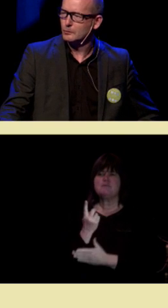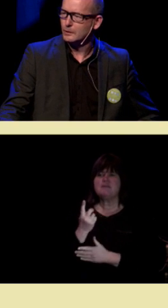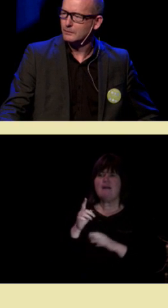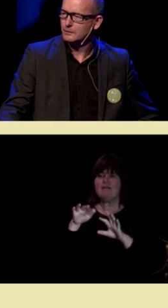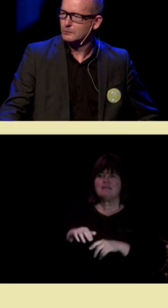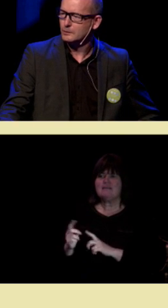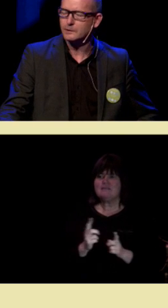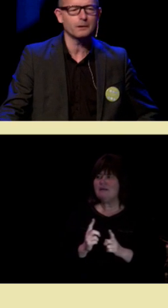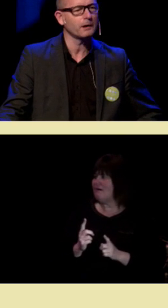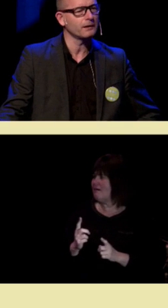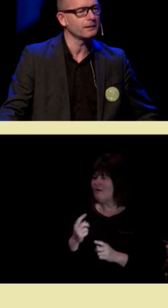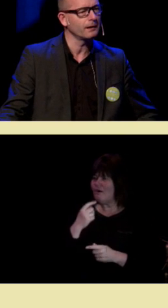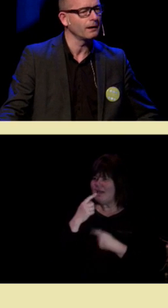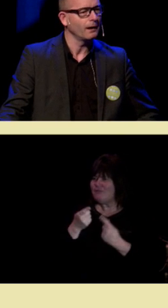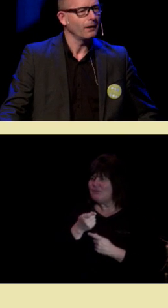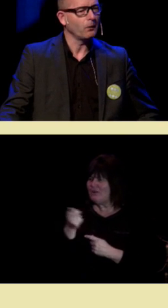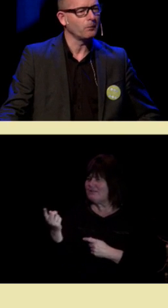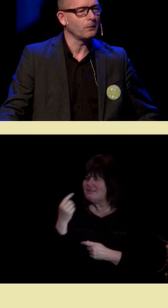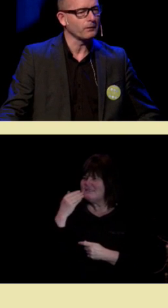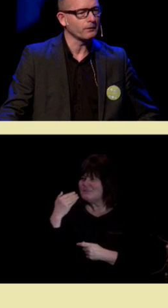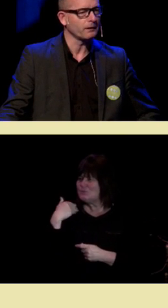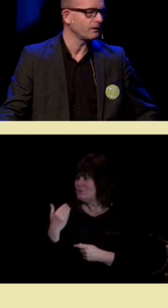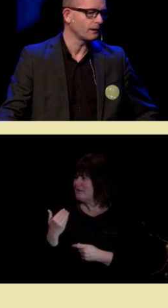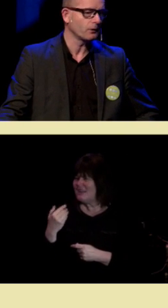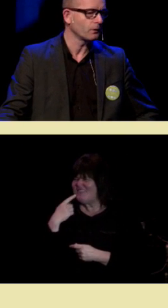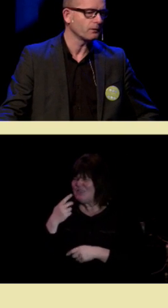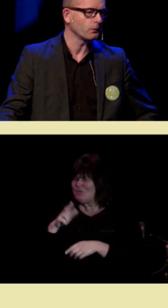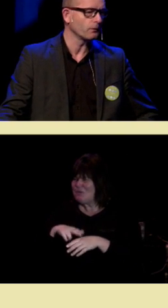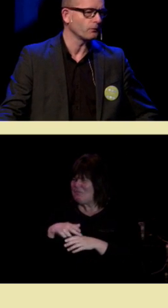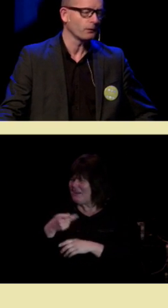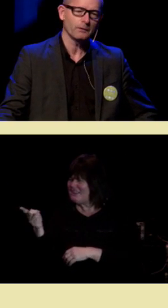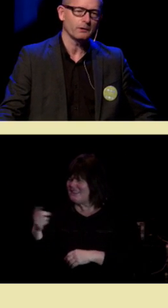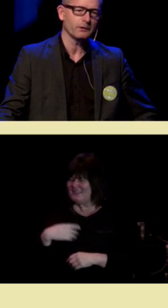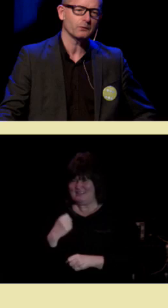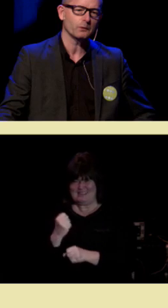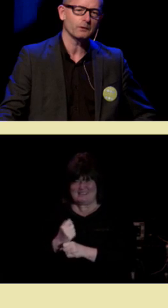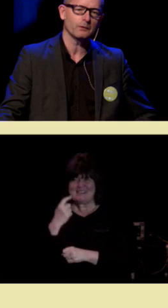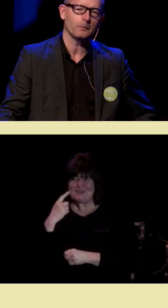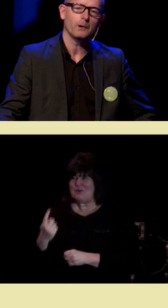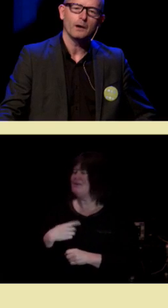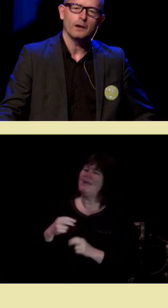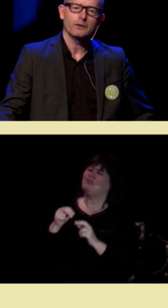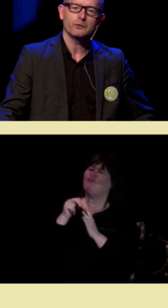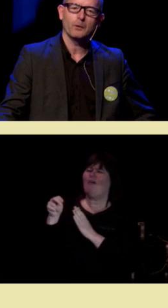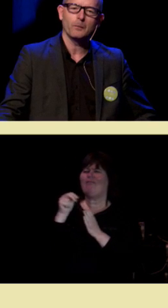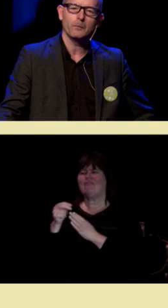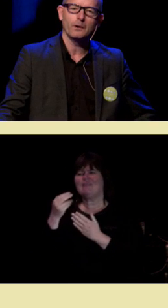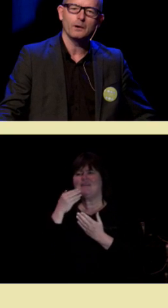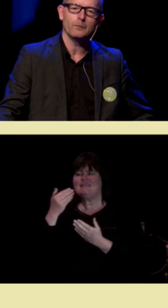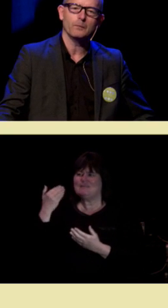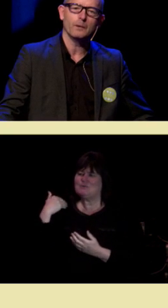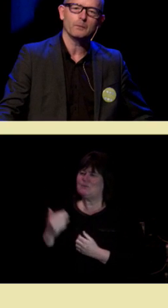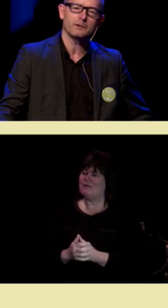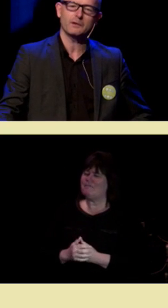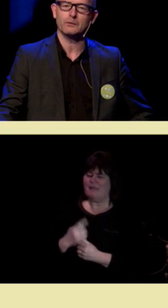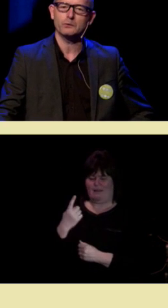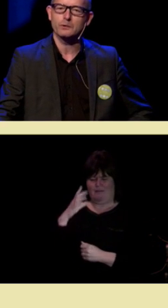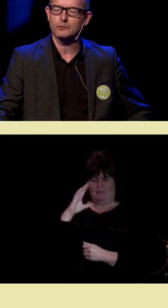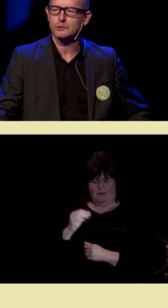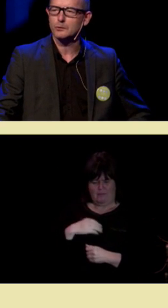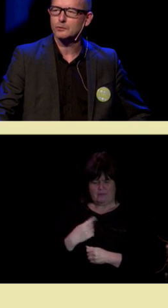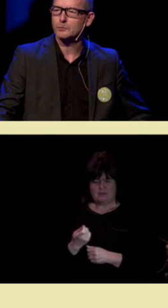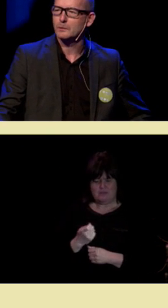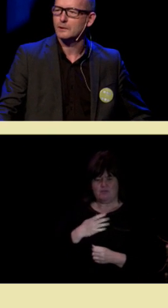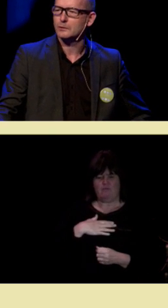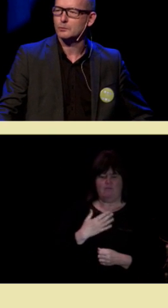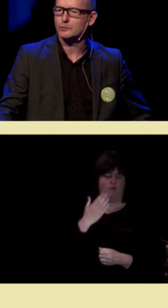en historie, jeg vet ikke om noen av dere har merket det det, om mannen, dere har sikkert hørt historien før, det en vandrehistorie som ble skrevet ut av